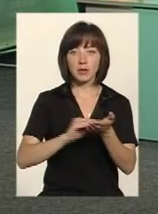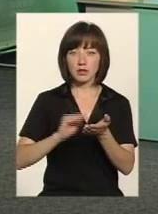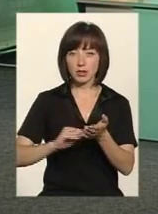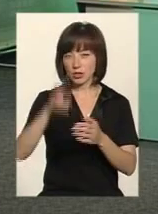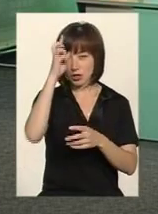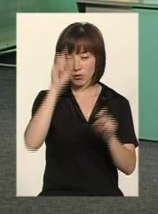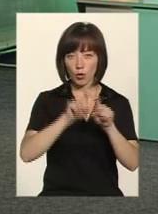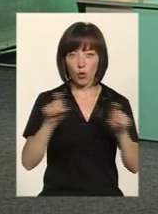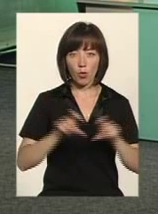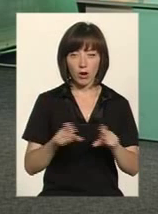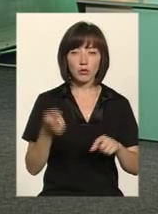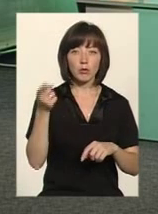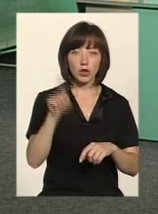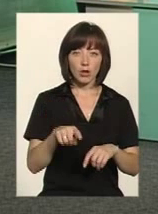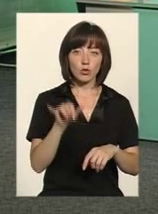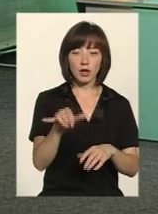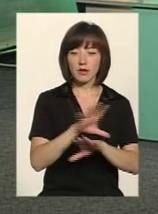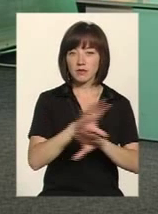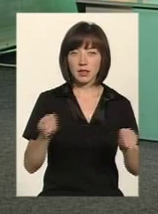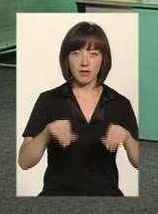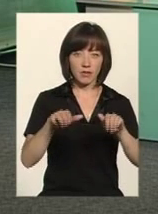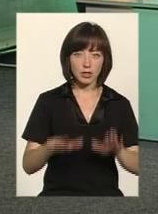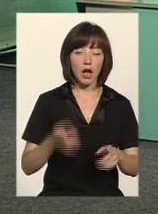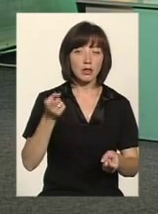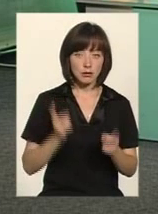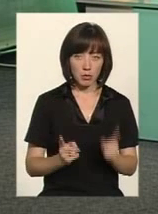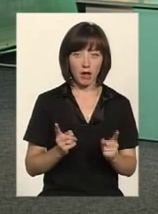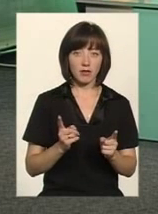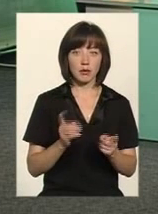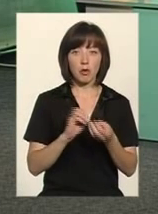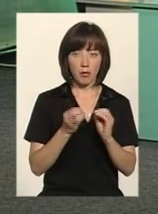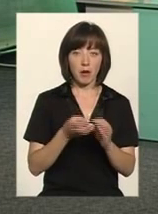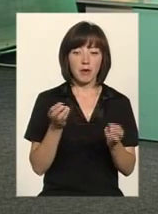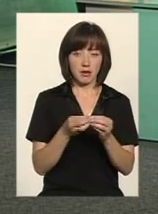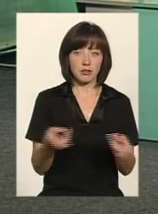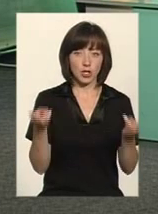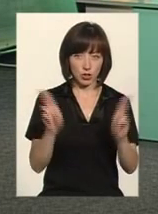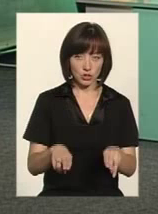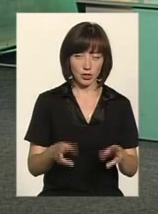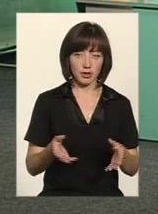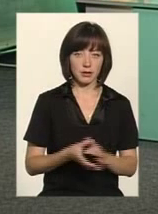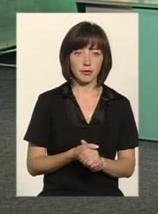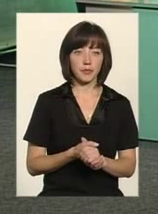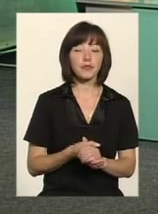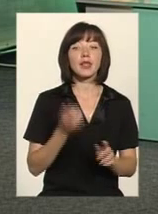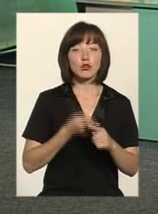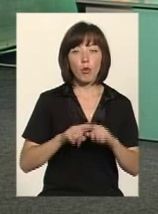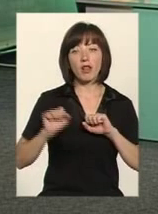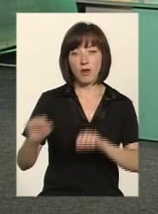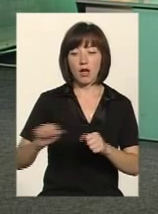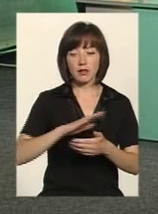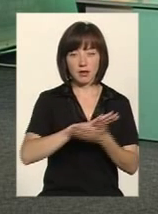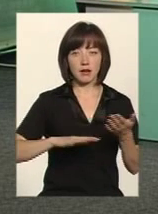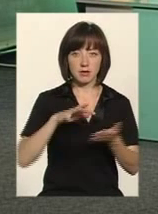державного органу про те, що в неї все вирішено, так, а на самому ділі не зовсім так. Тому адвокат далі буде